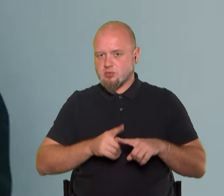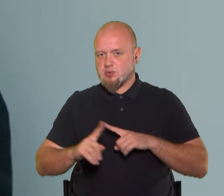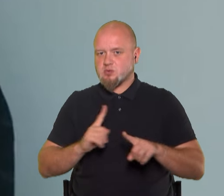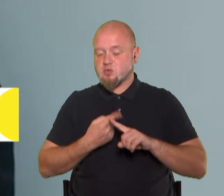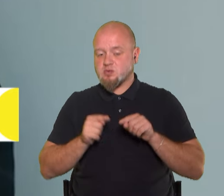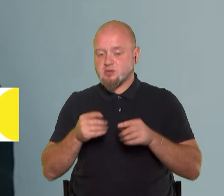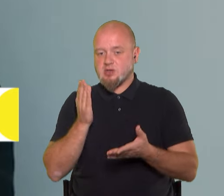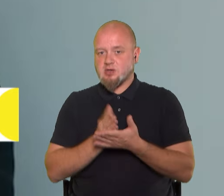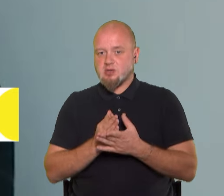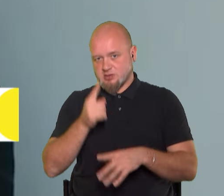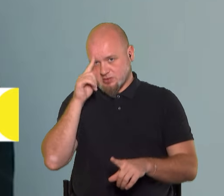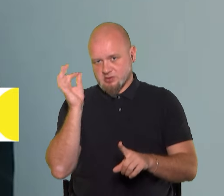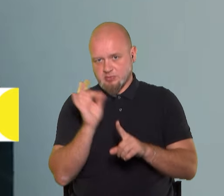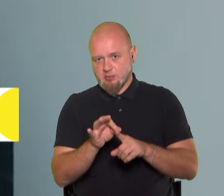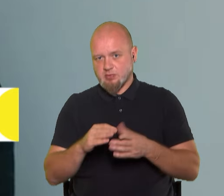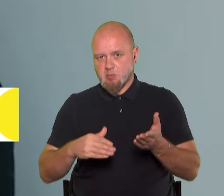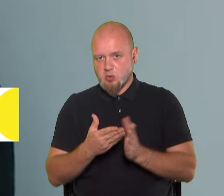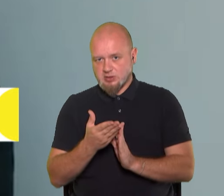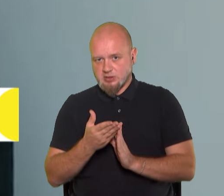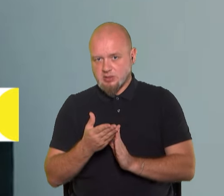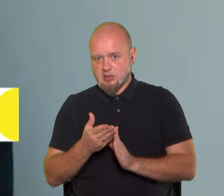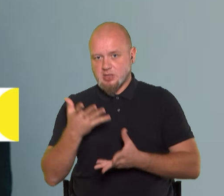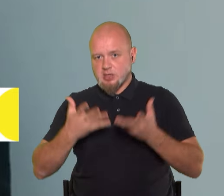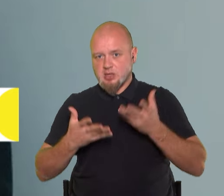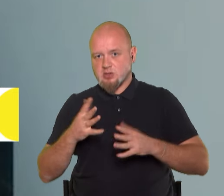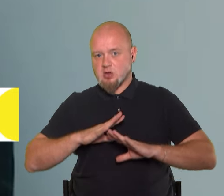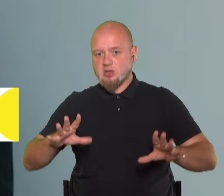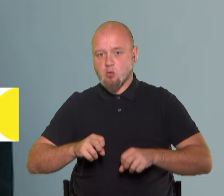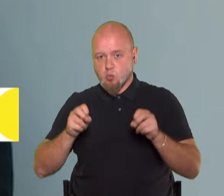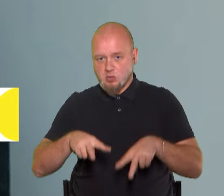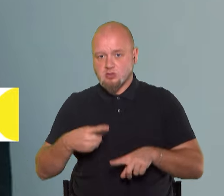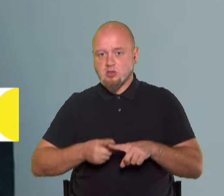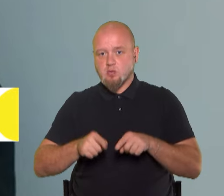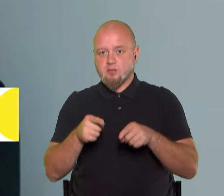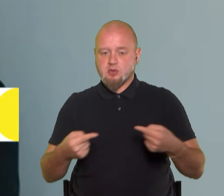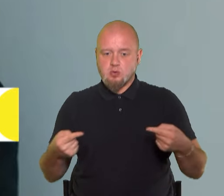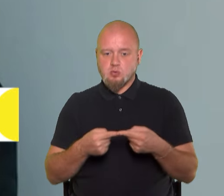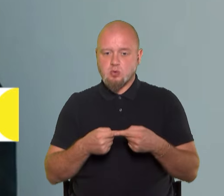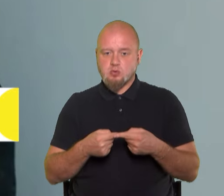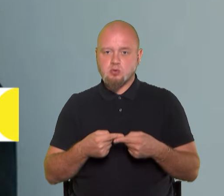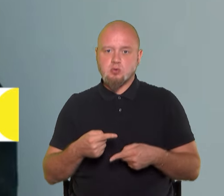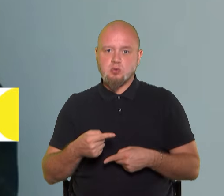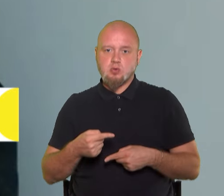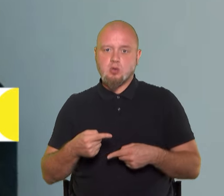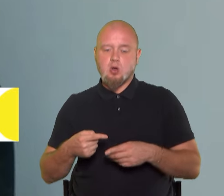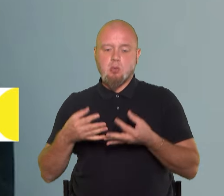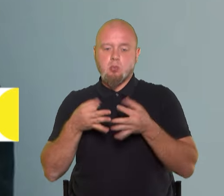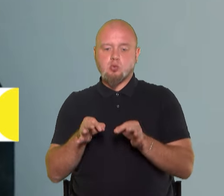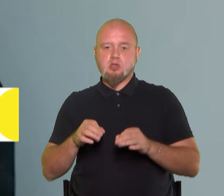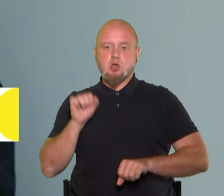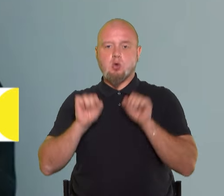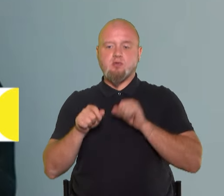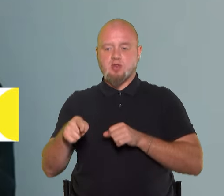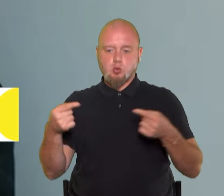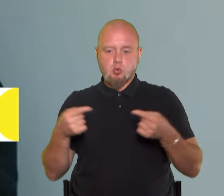що це є цілеспрямована політика, якщо неумисно, то вона точно потурається командуванням, вона точно